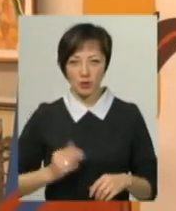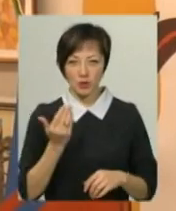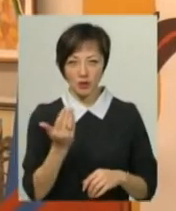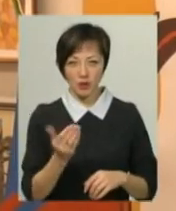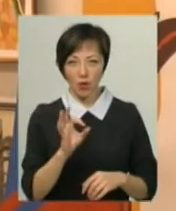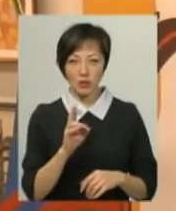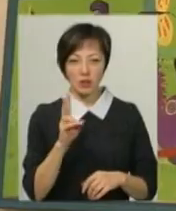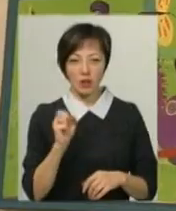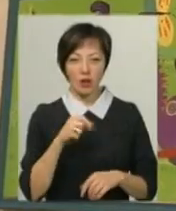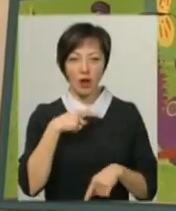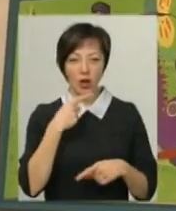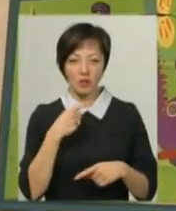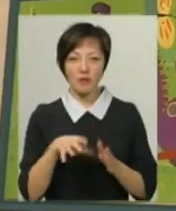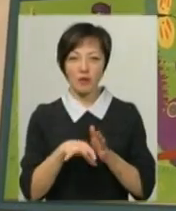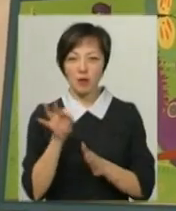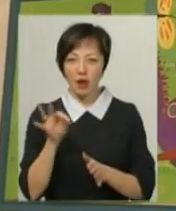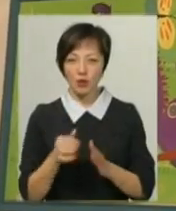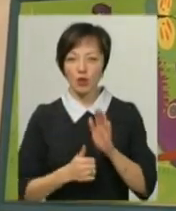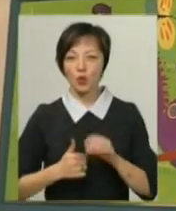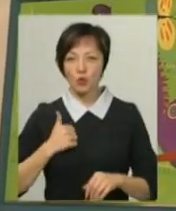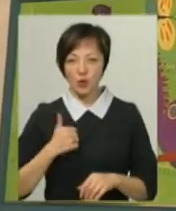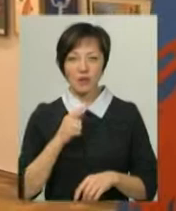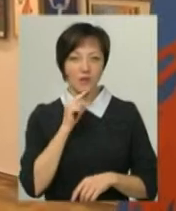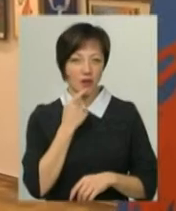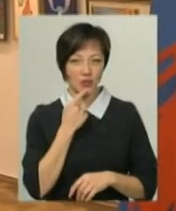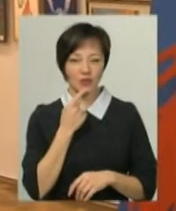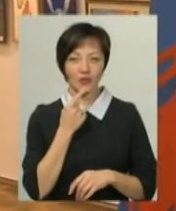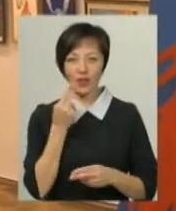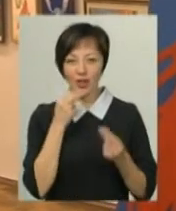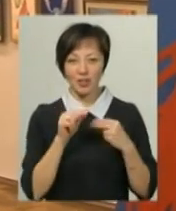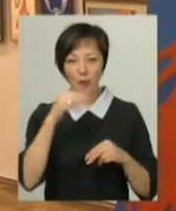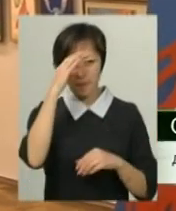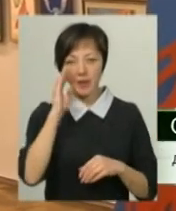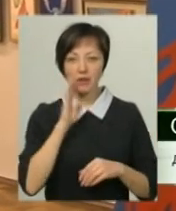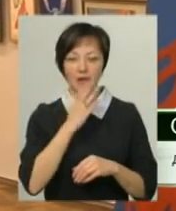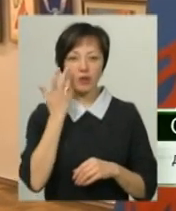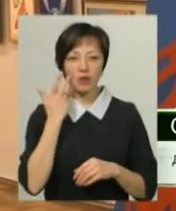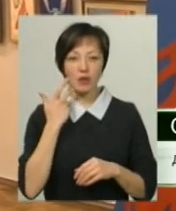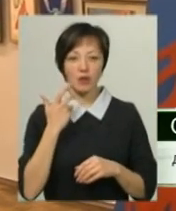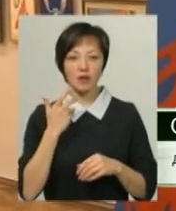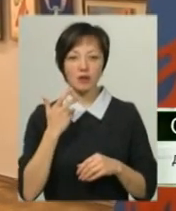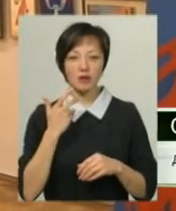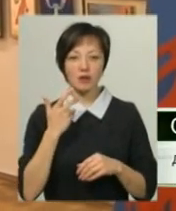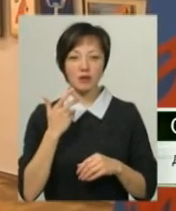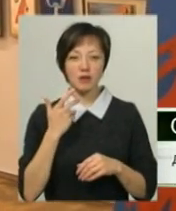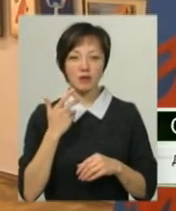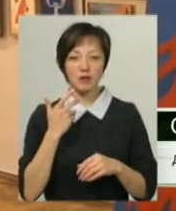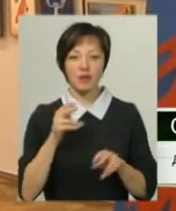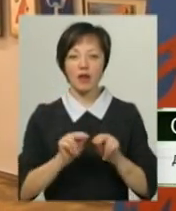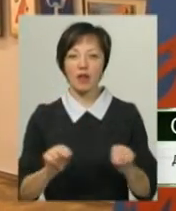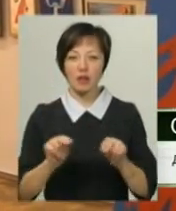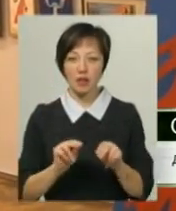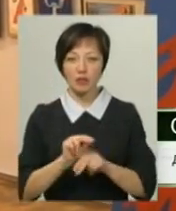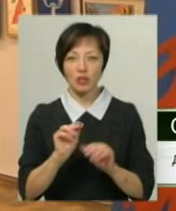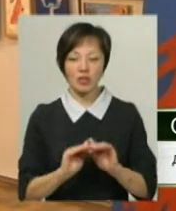Мазур, Оксана Мазур, каже, вибирати достойних серед робіт важко. Батьки, коли вони викладали, коли вони